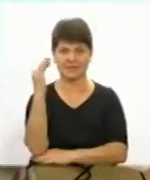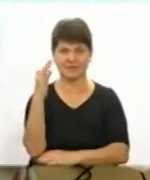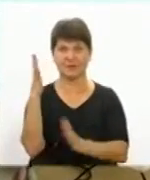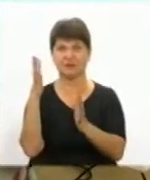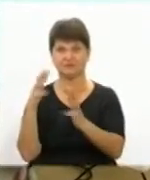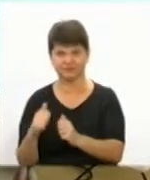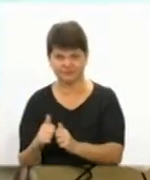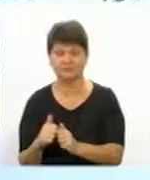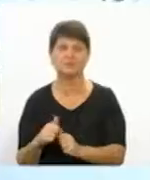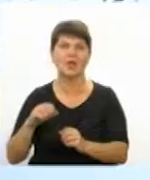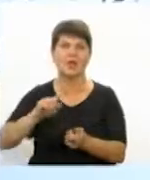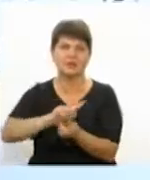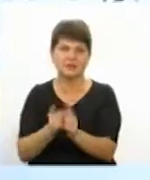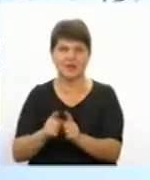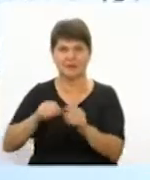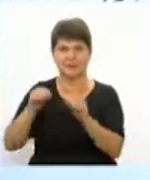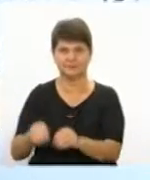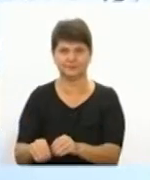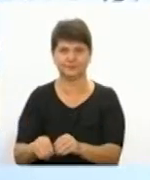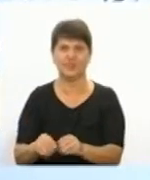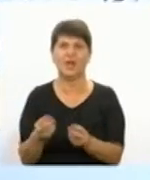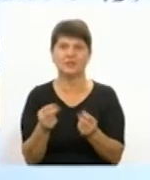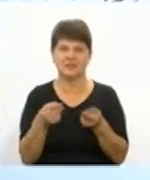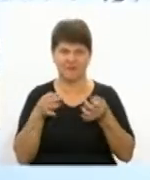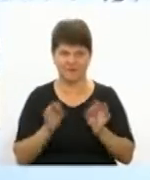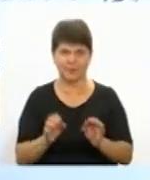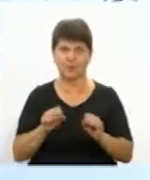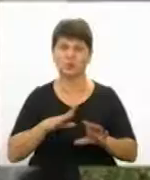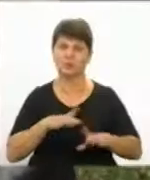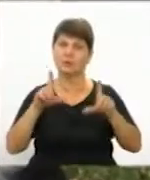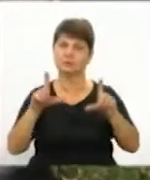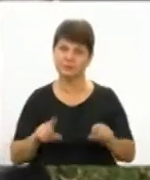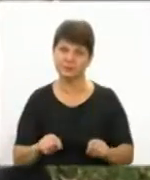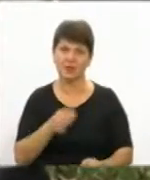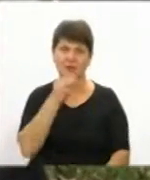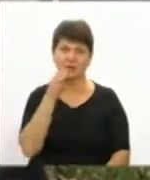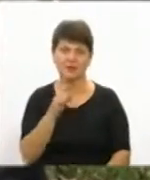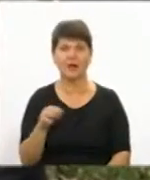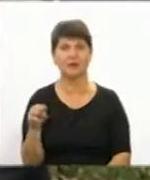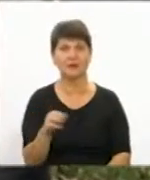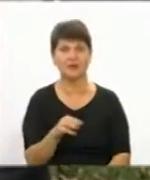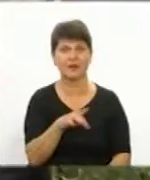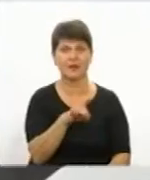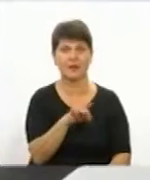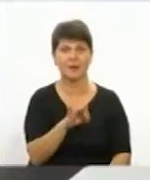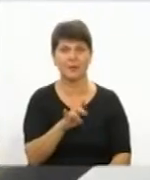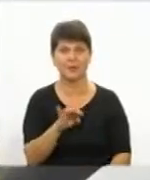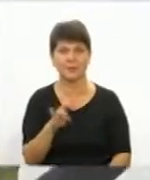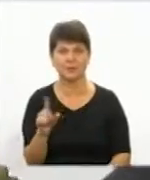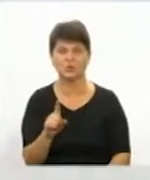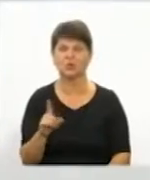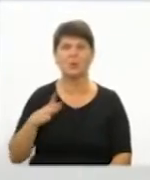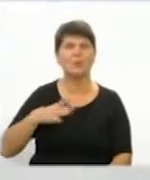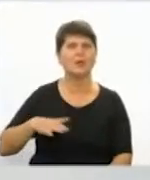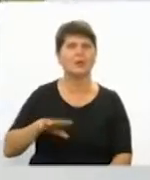пересадити, замінити. Ціна виправдана і може бути знижена, каже Тетяна Прибож. А вирішили купити такі дорогі саджанці, щоб не чекати